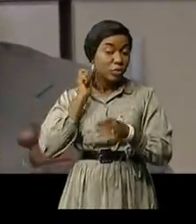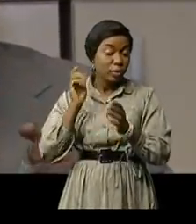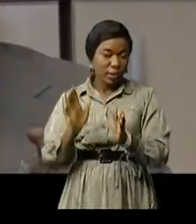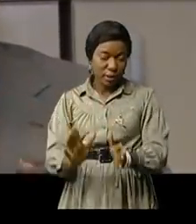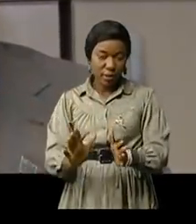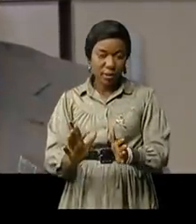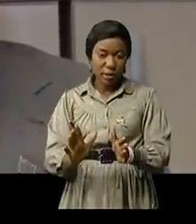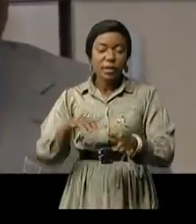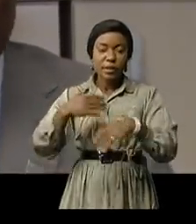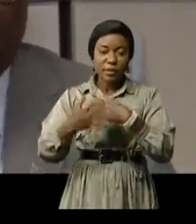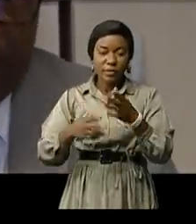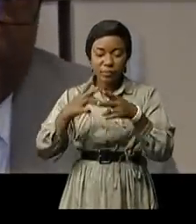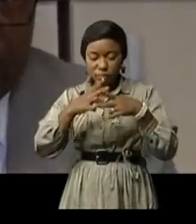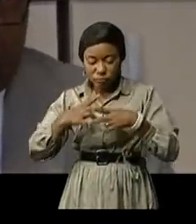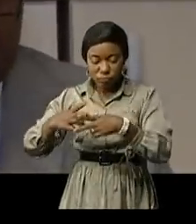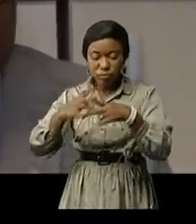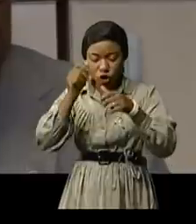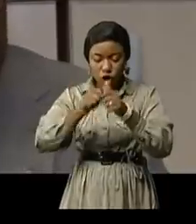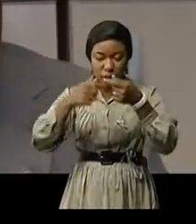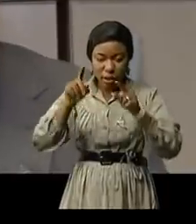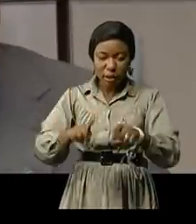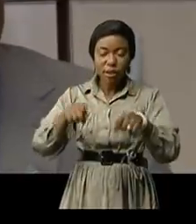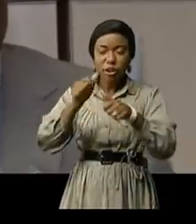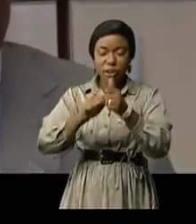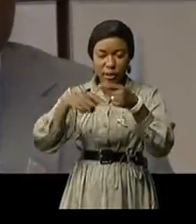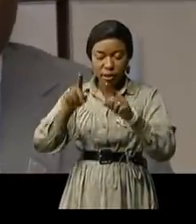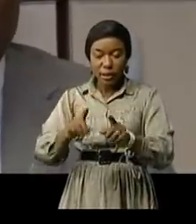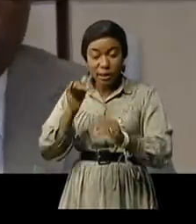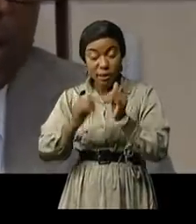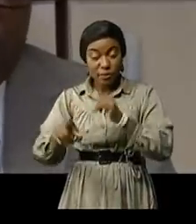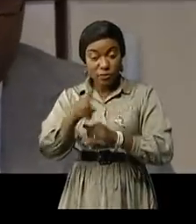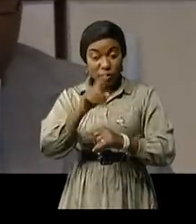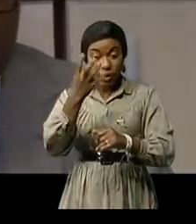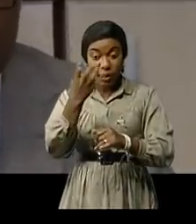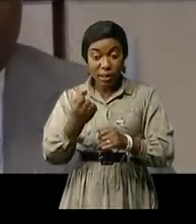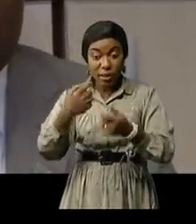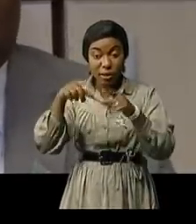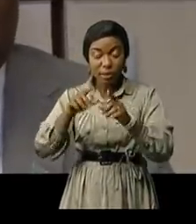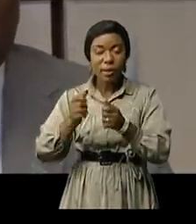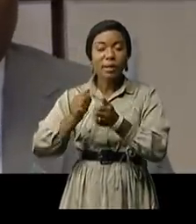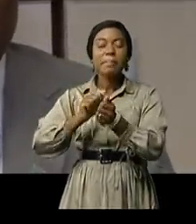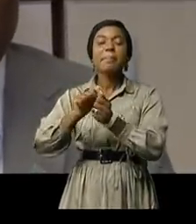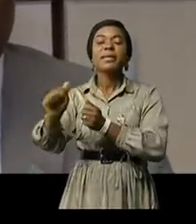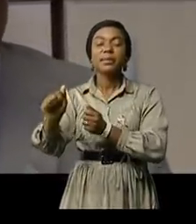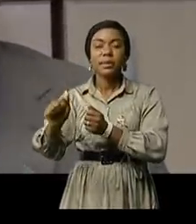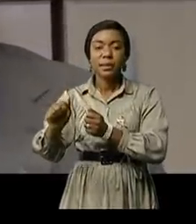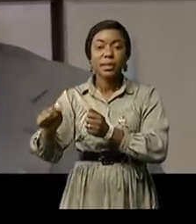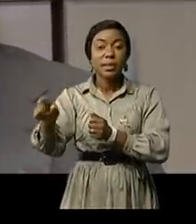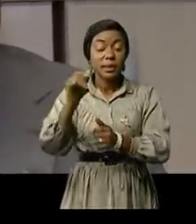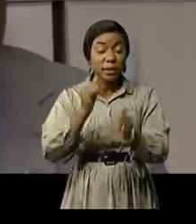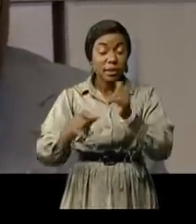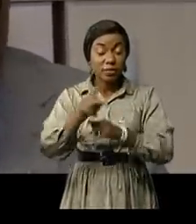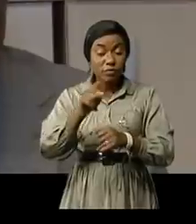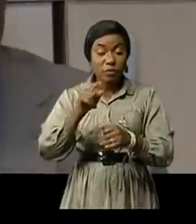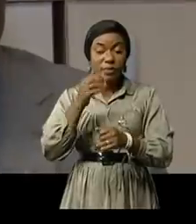se faire consulter chaque année si vous avez déjà plus de 40 ans, si vous êtes diabétique